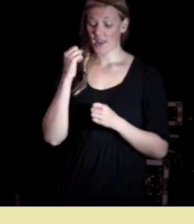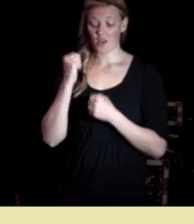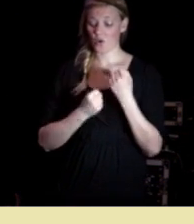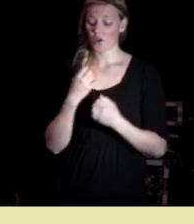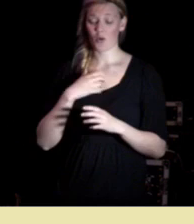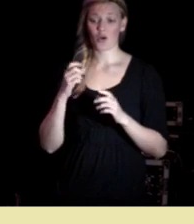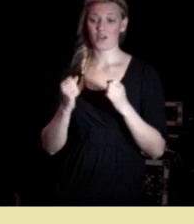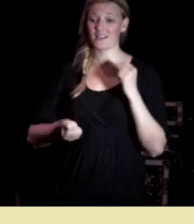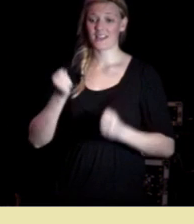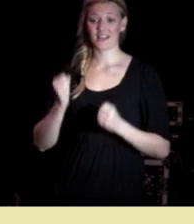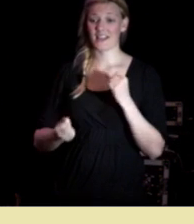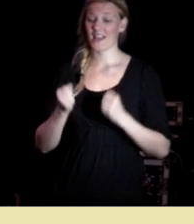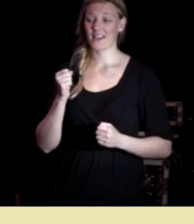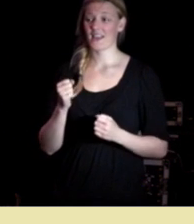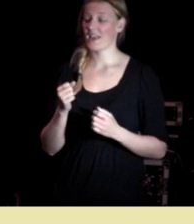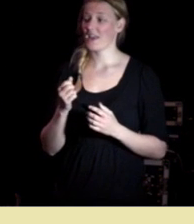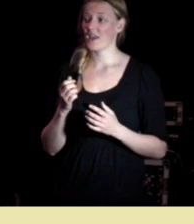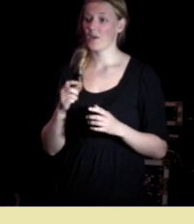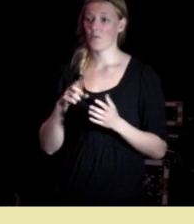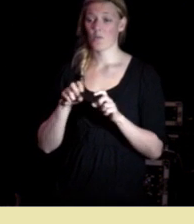løpe ambivalent for eksempel